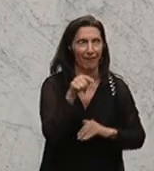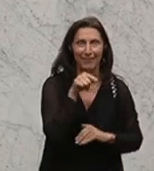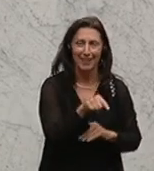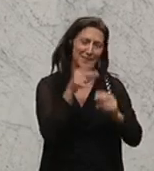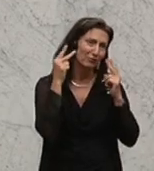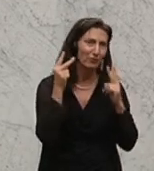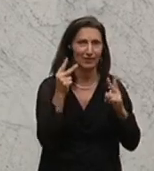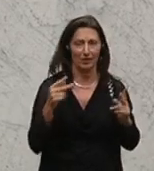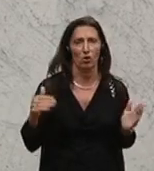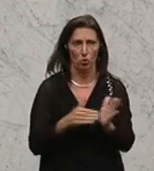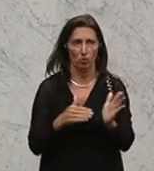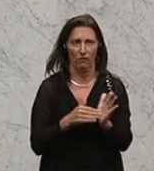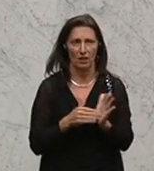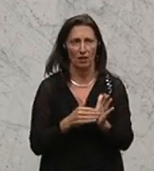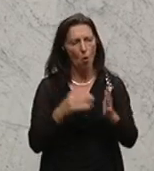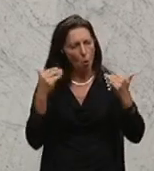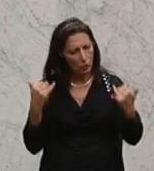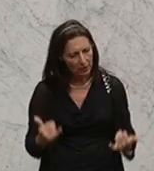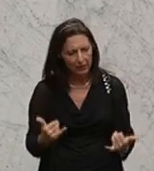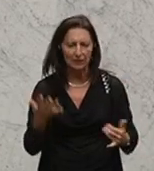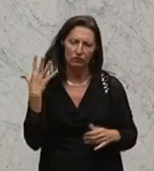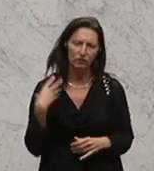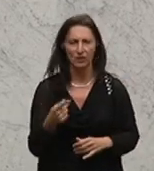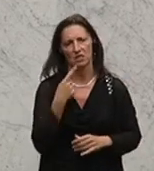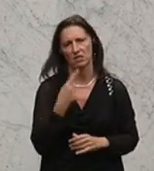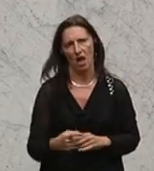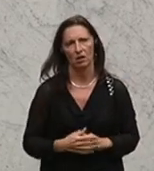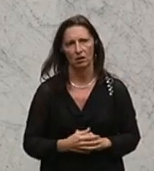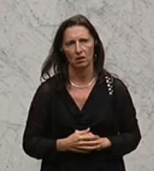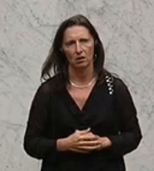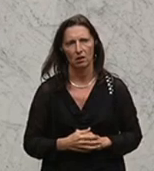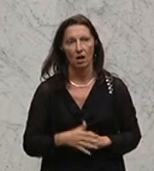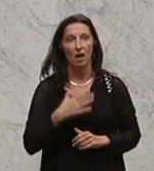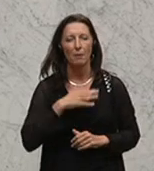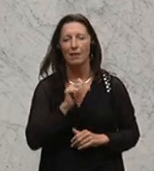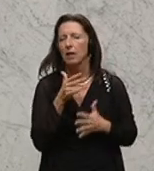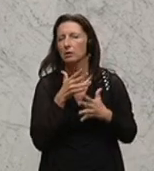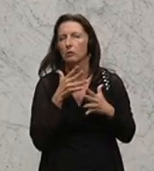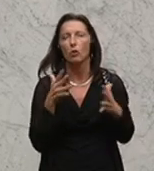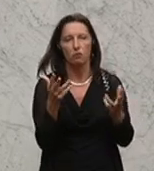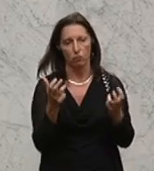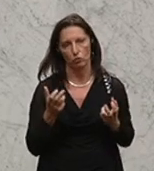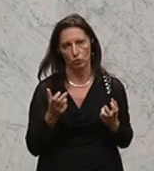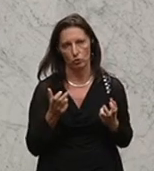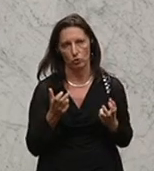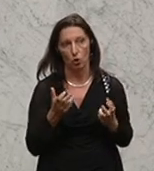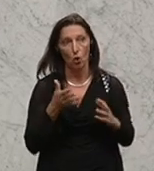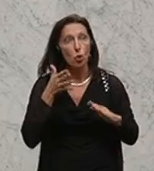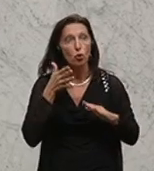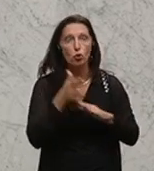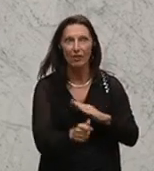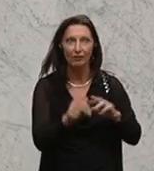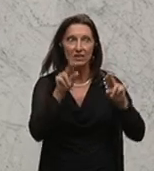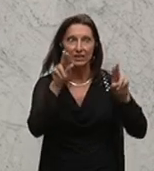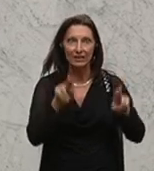notwendig ist. Wo ich auch diesmal sage, mein größter Wunsch ist, dass wir dieses Durchgriffsrecht